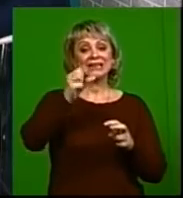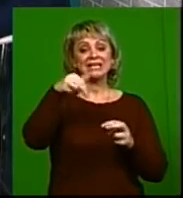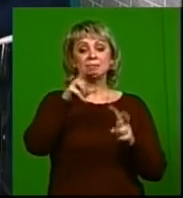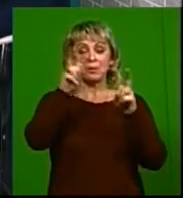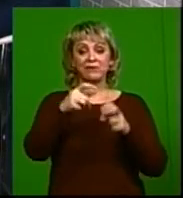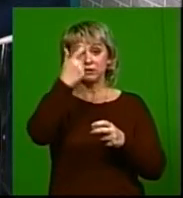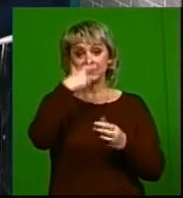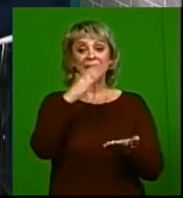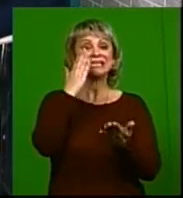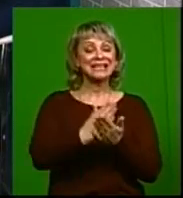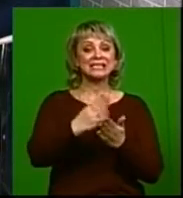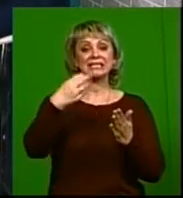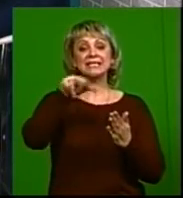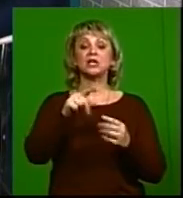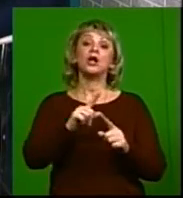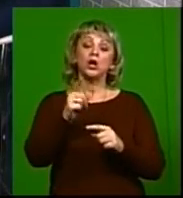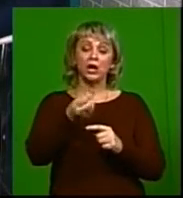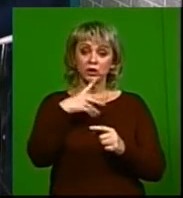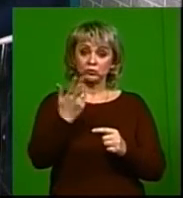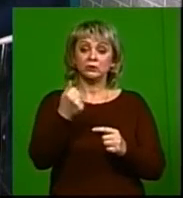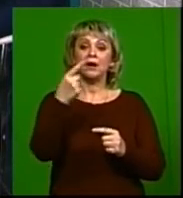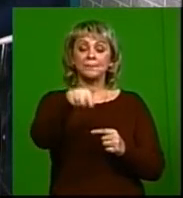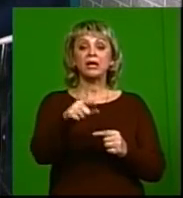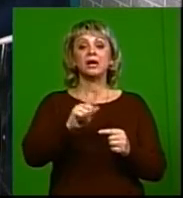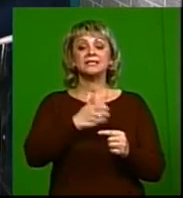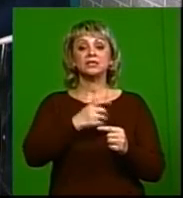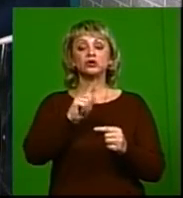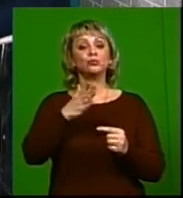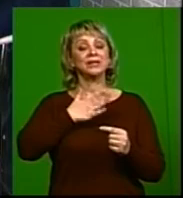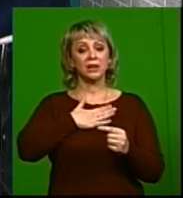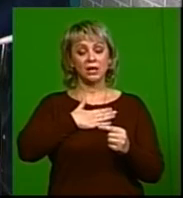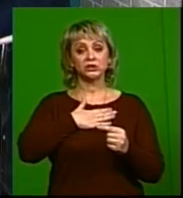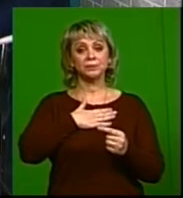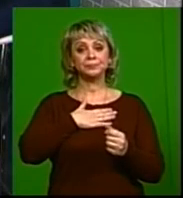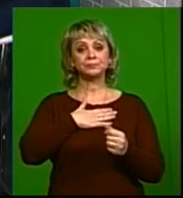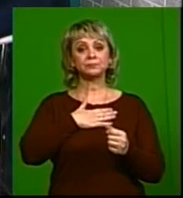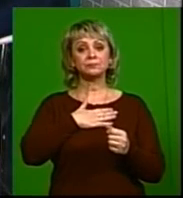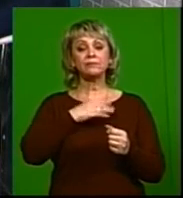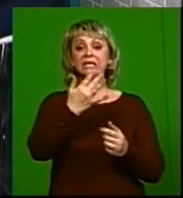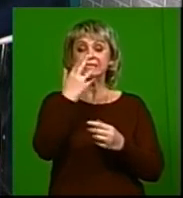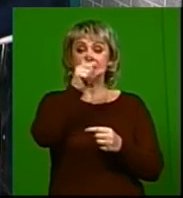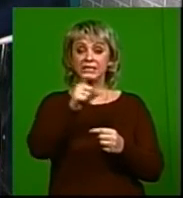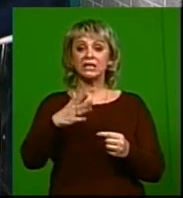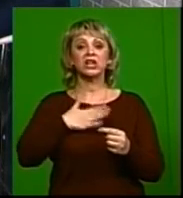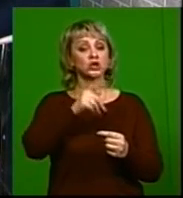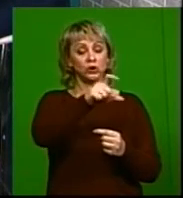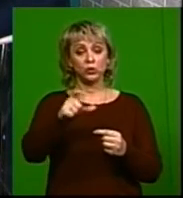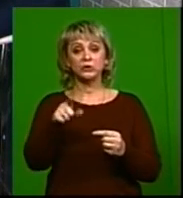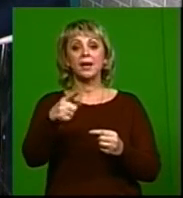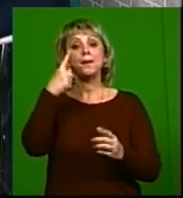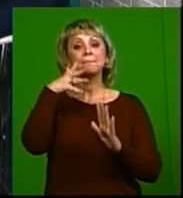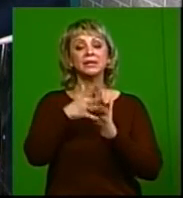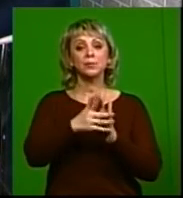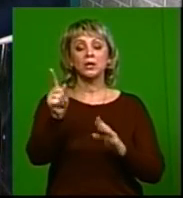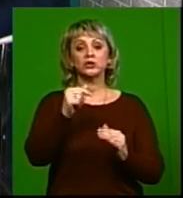себя. Есть ли тестирование? Да, в идеале, конечно, от чего бы хотелось бы, чтобы наши зрители и наше население понимало,